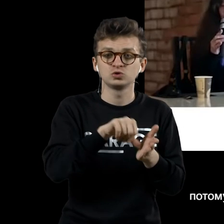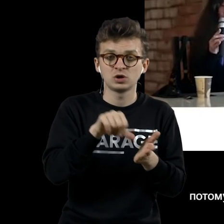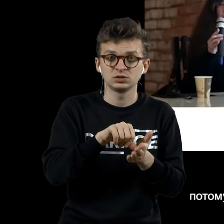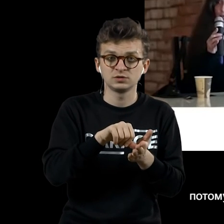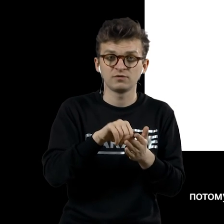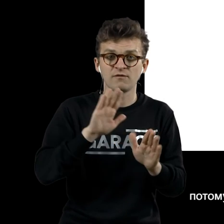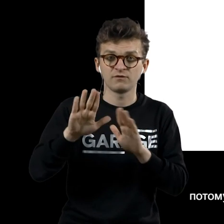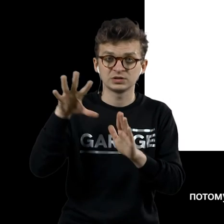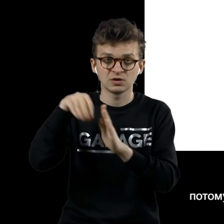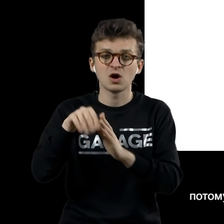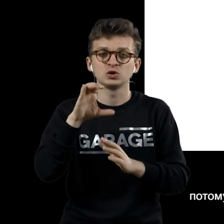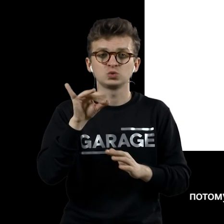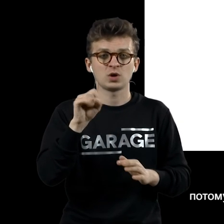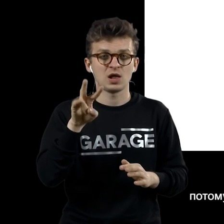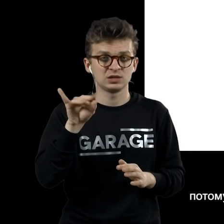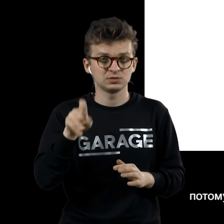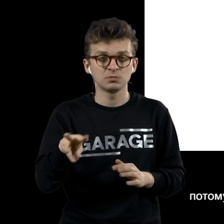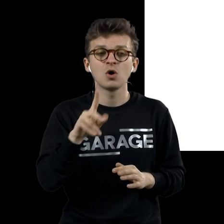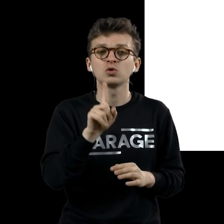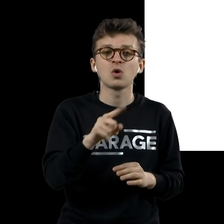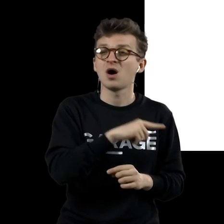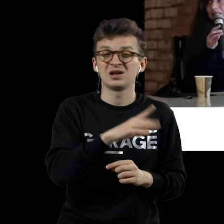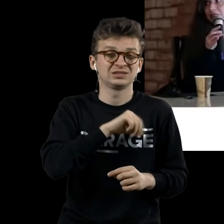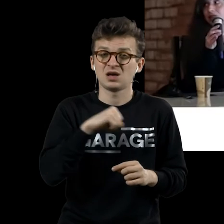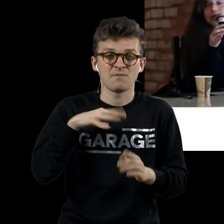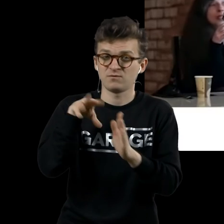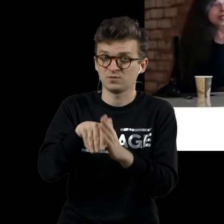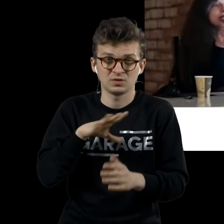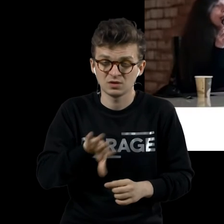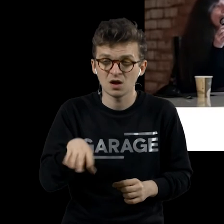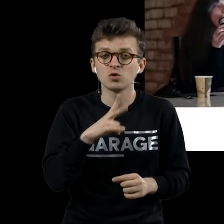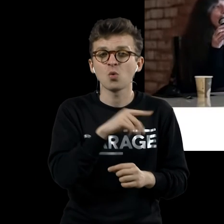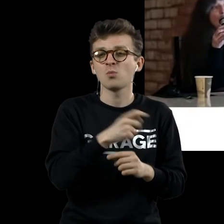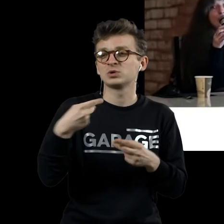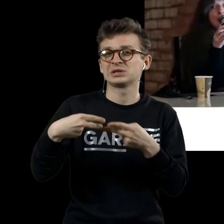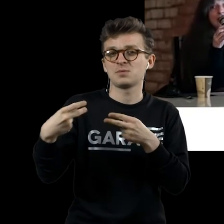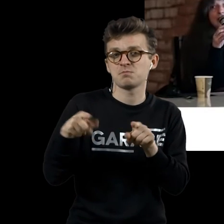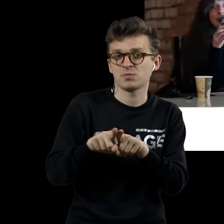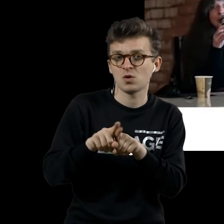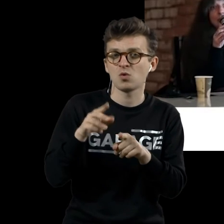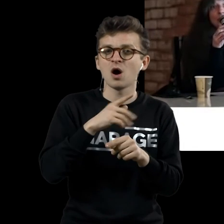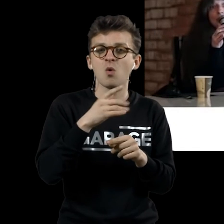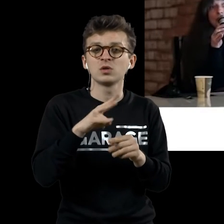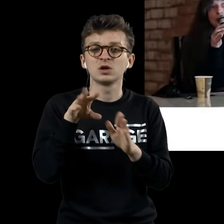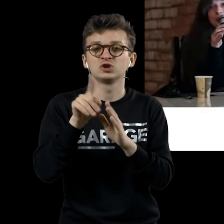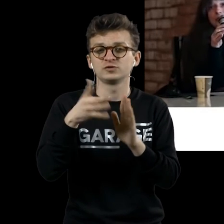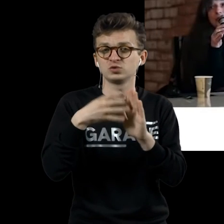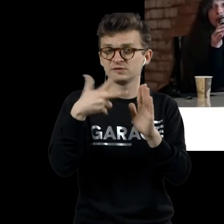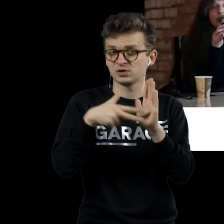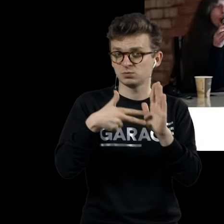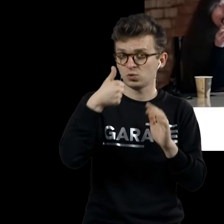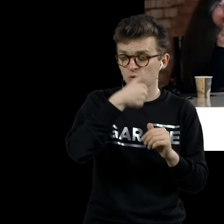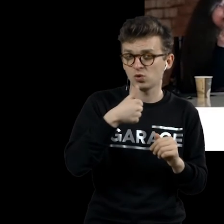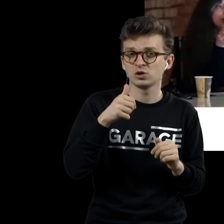не был сюрреалистом, но единственное, с кем он как-то соотносился контекстуально, это были сюрреалисты. 1938 год, большая